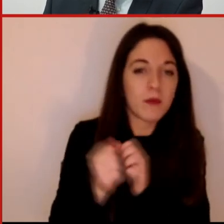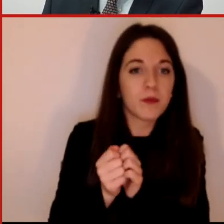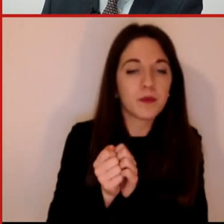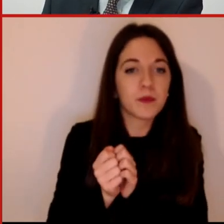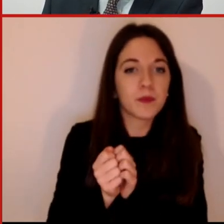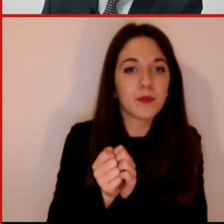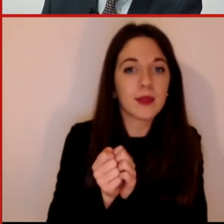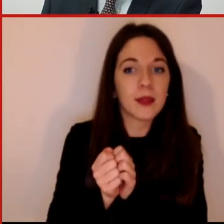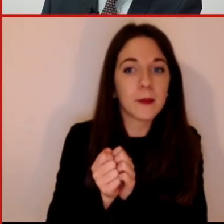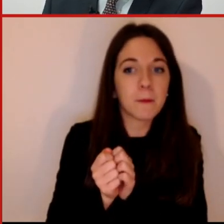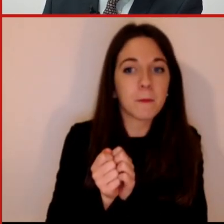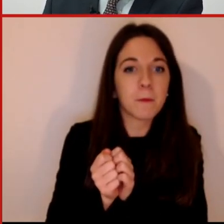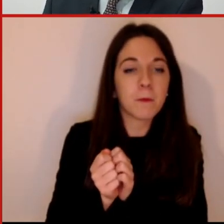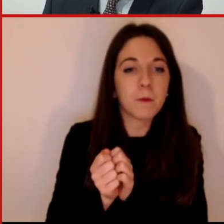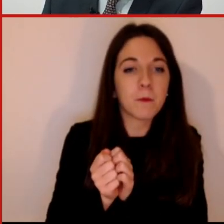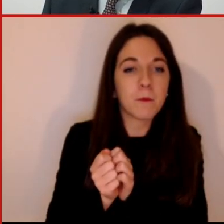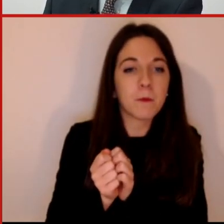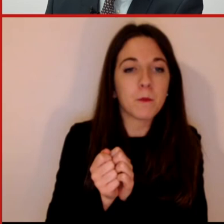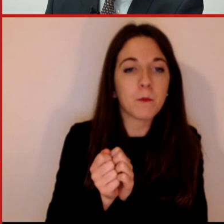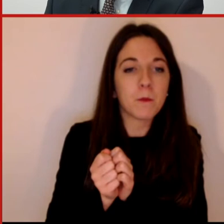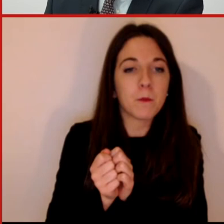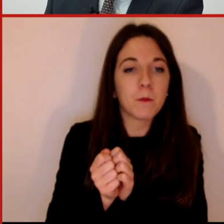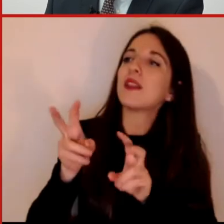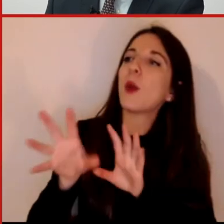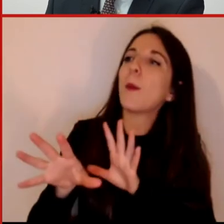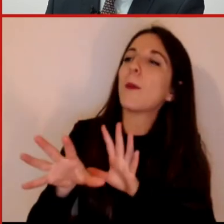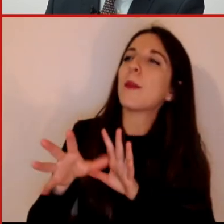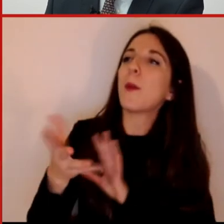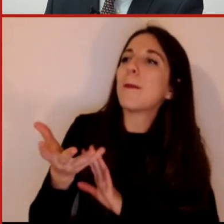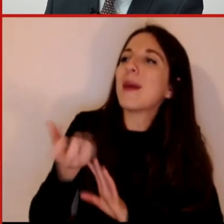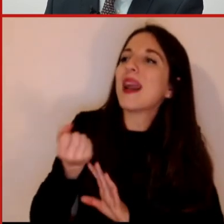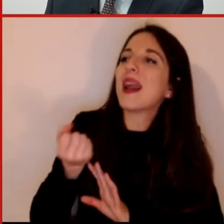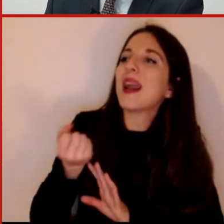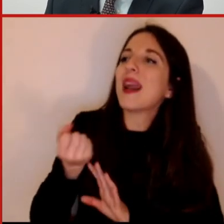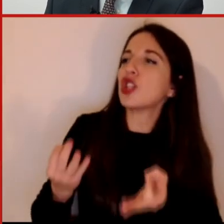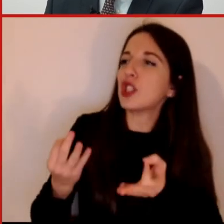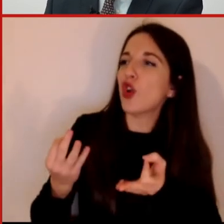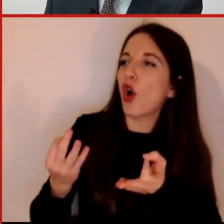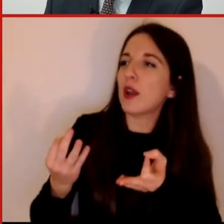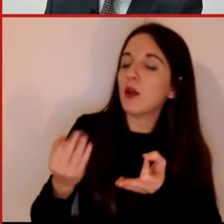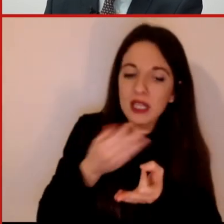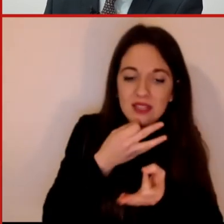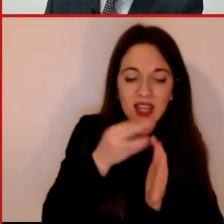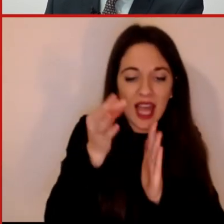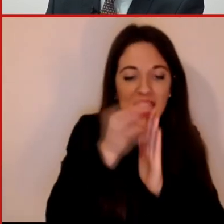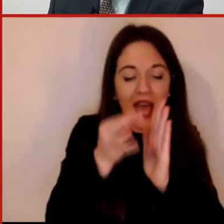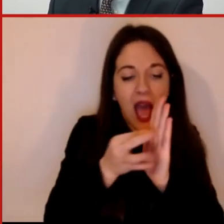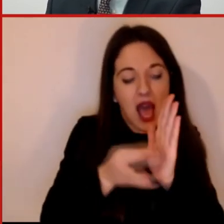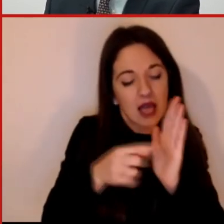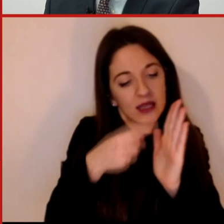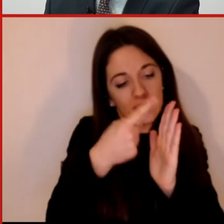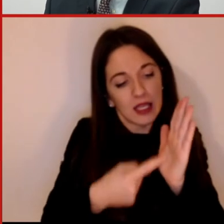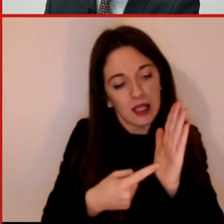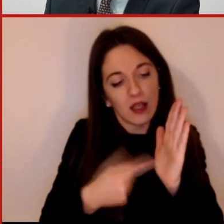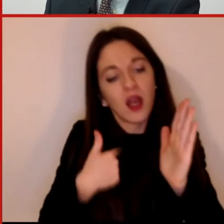presa di decisioni sulla base dei dati. Oggi è un tema molto attuale quando parliamo di CTS,